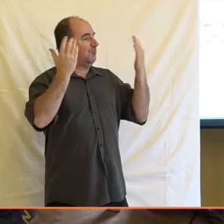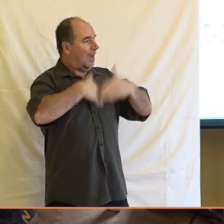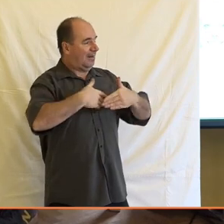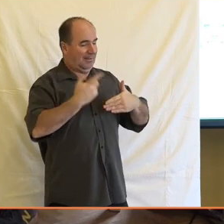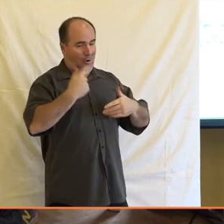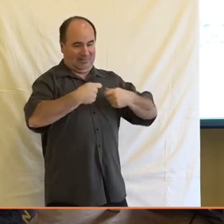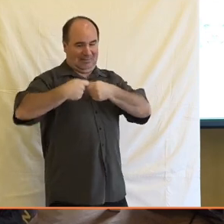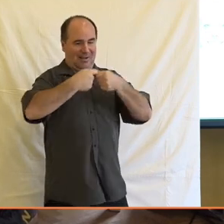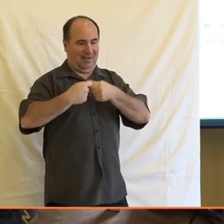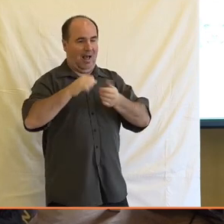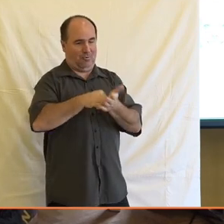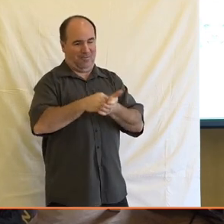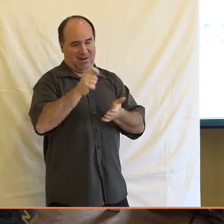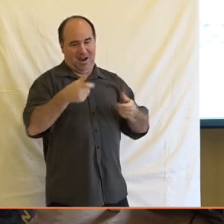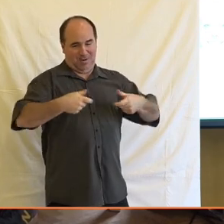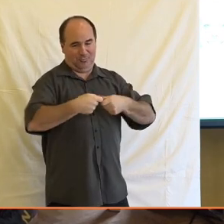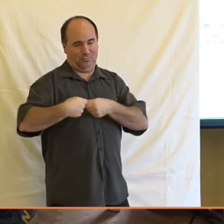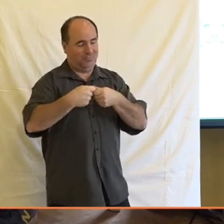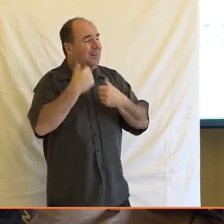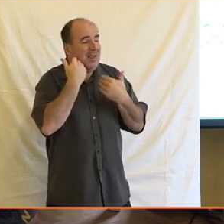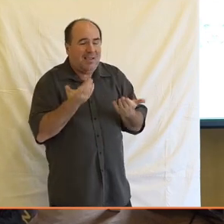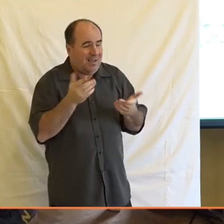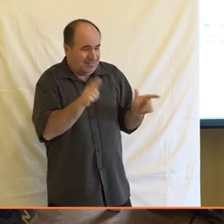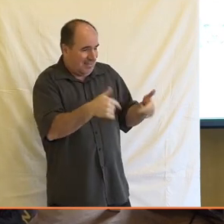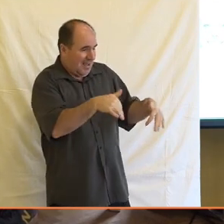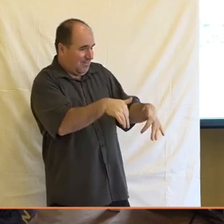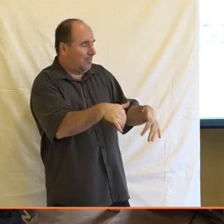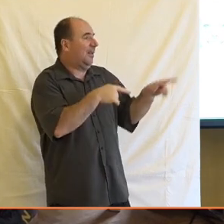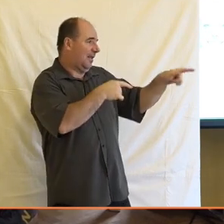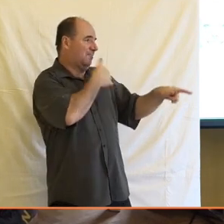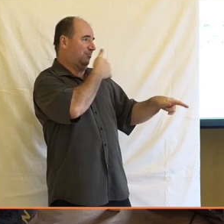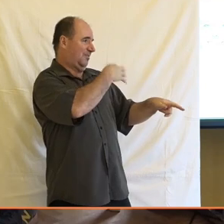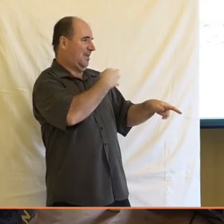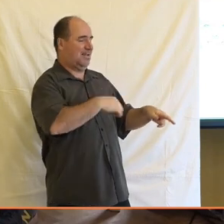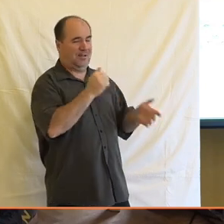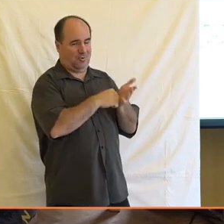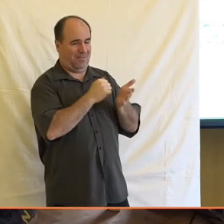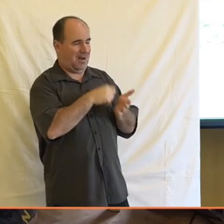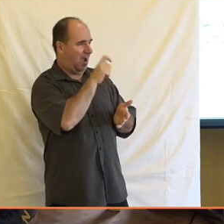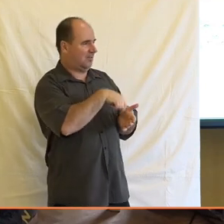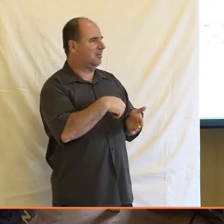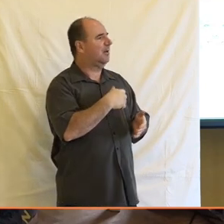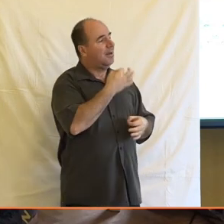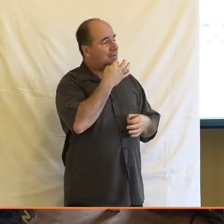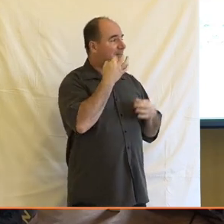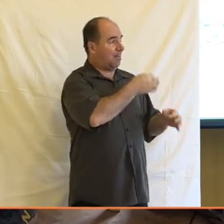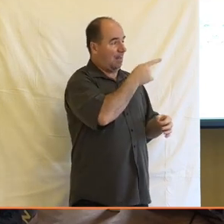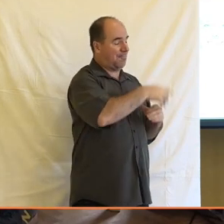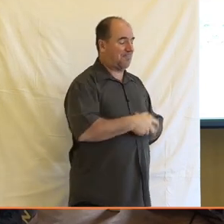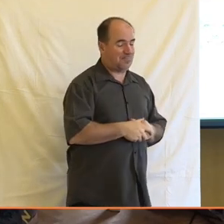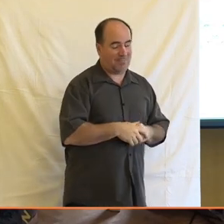novináře, tak by mě zajímalo ještě, kdybych mohl trošku zareagovat na to, co už tady částečně